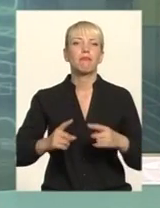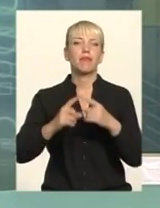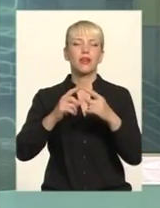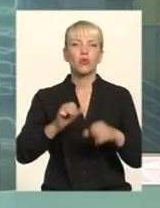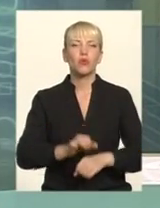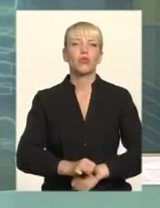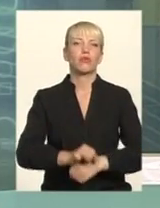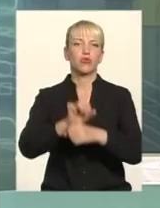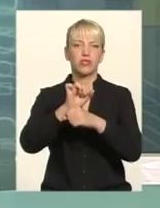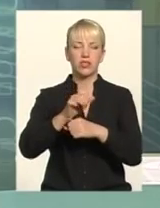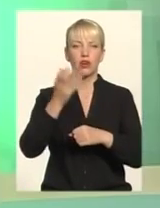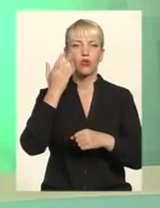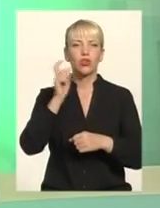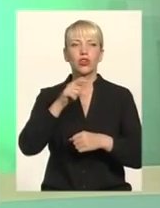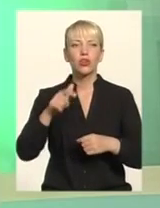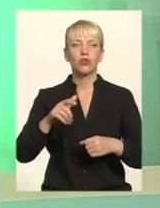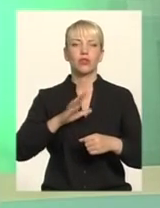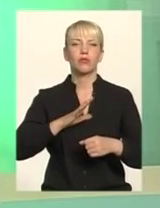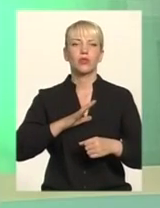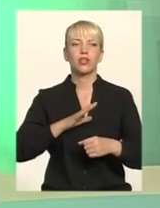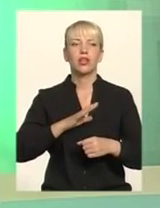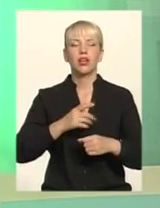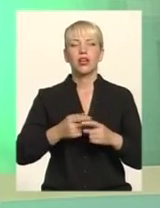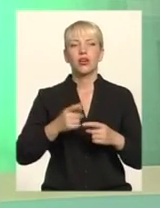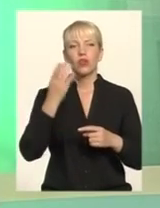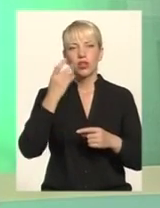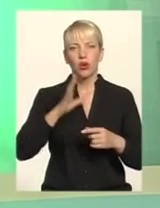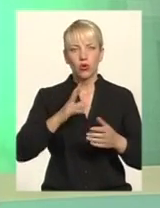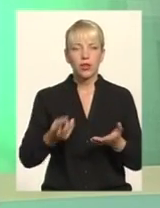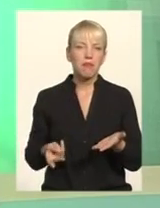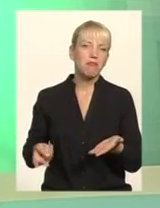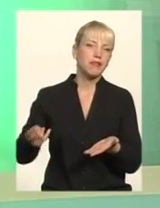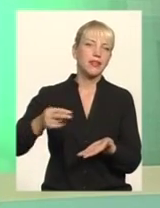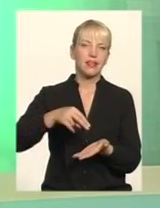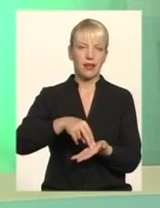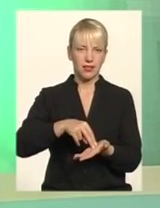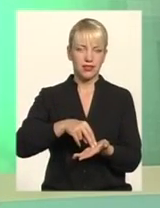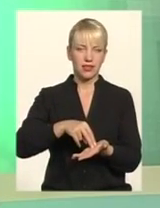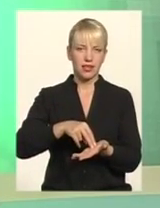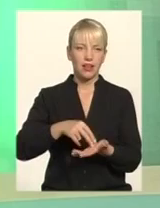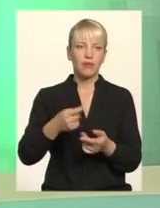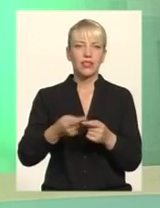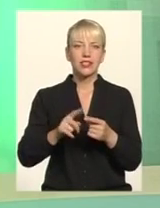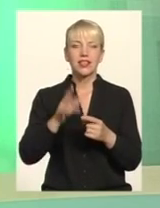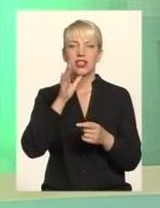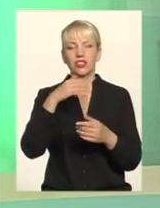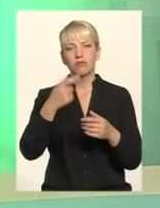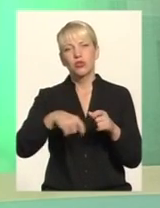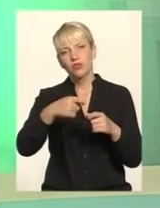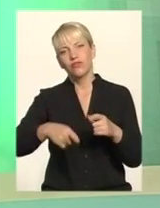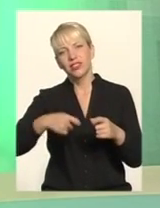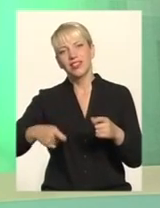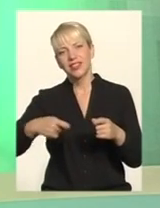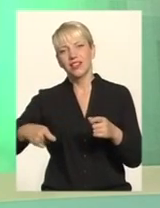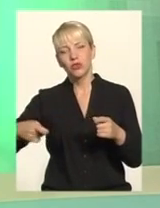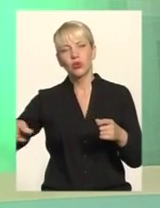патріотизму, цього всього, коли люди піднялися Вони цей час відтягнули, роблячи